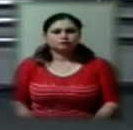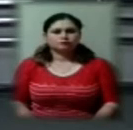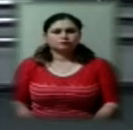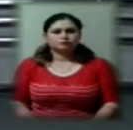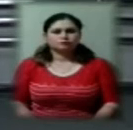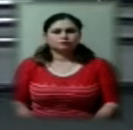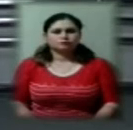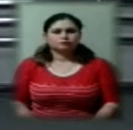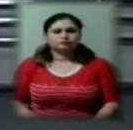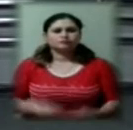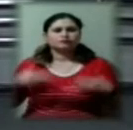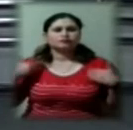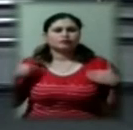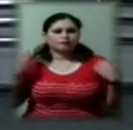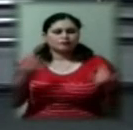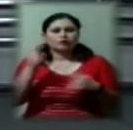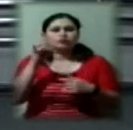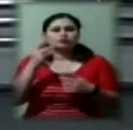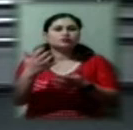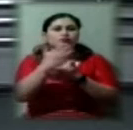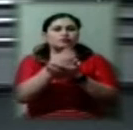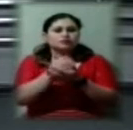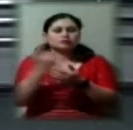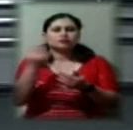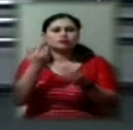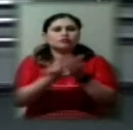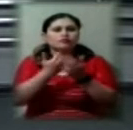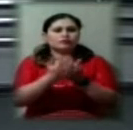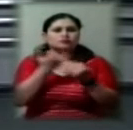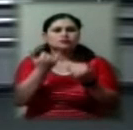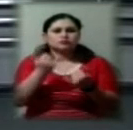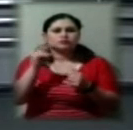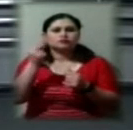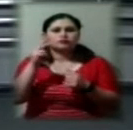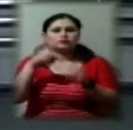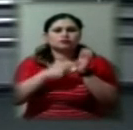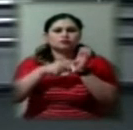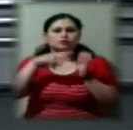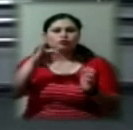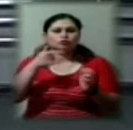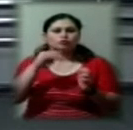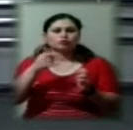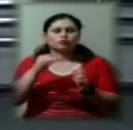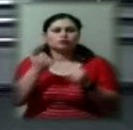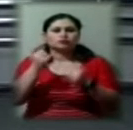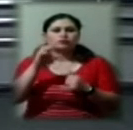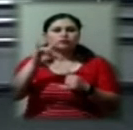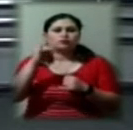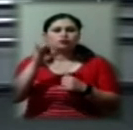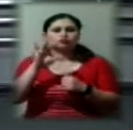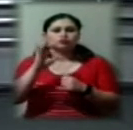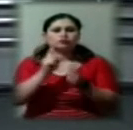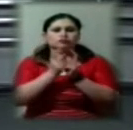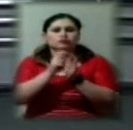Добрий день, кореспонденти Суспільного продовжують інформувати вас про події четверга, 6 лютого. Студії Андрій Усов, сурдепереклад